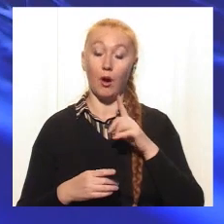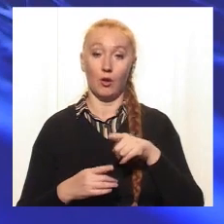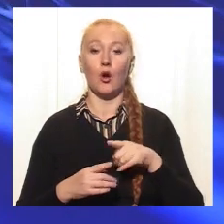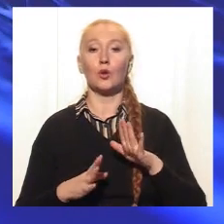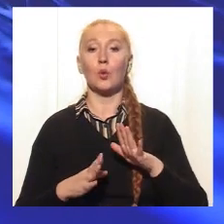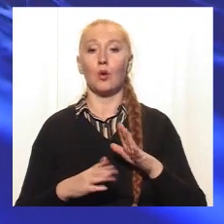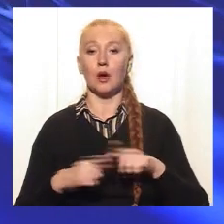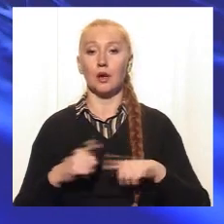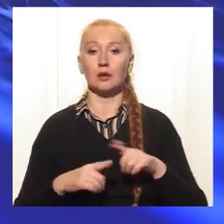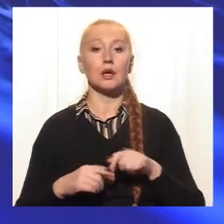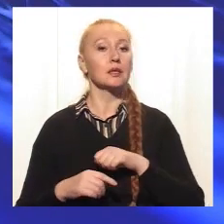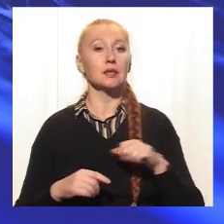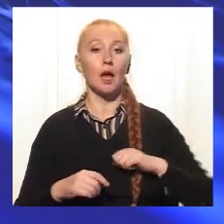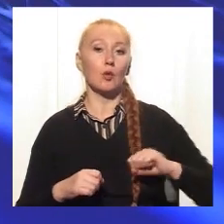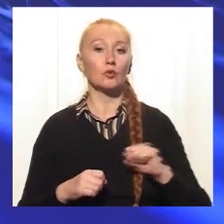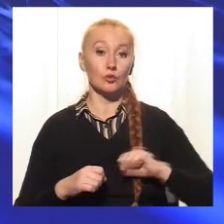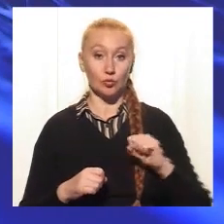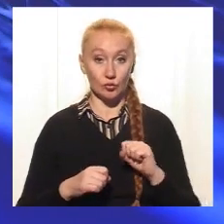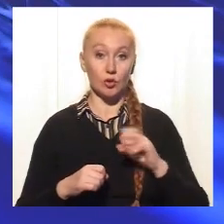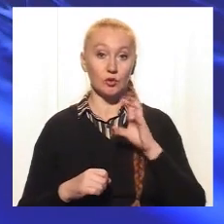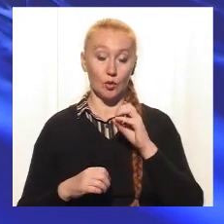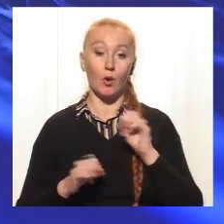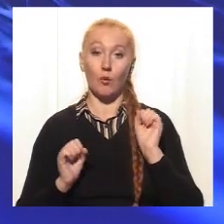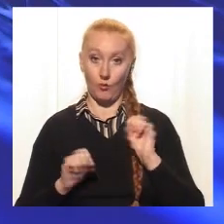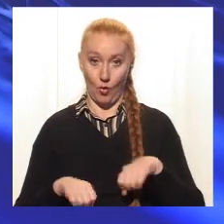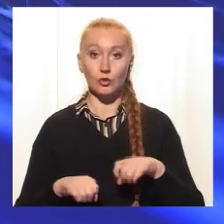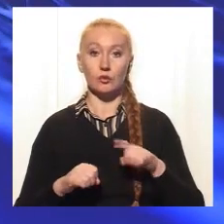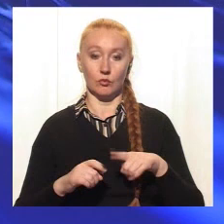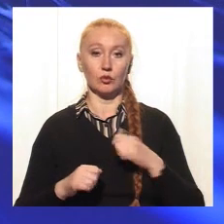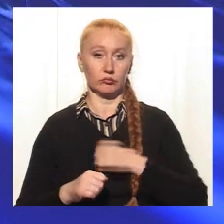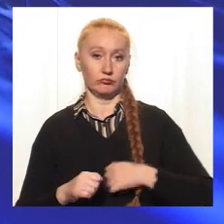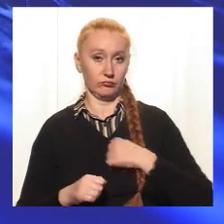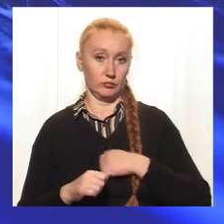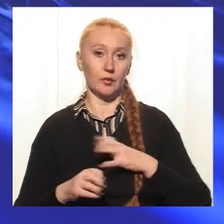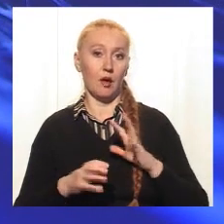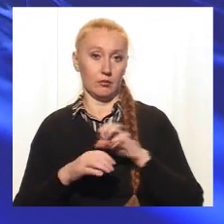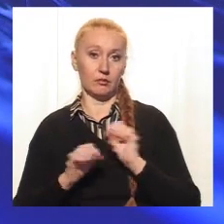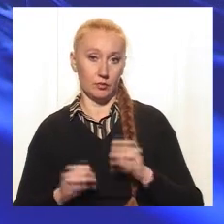Тобто, найдружелюбніша собака за статистикою може також проявити агресію?